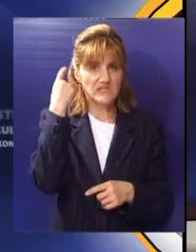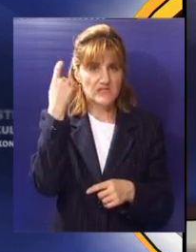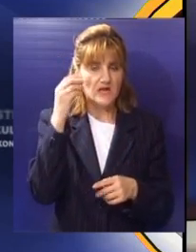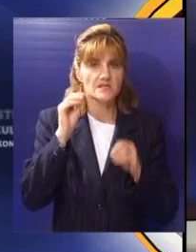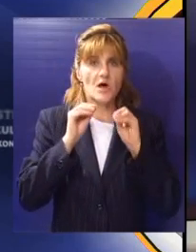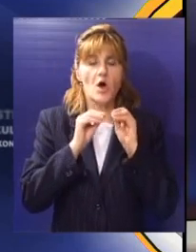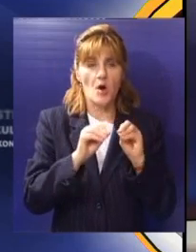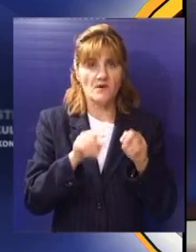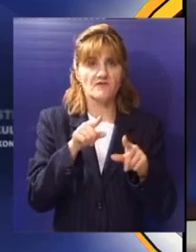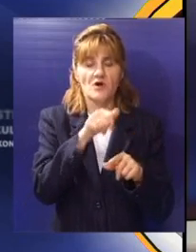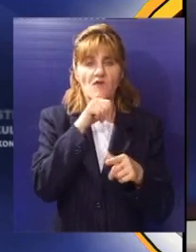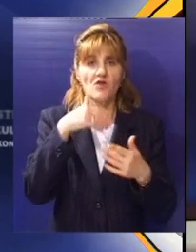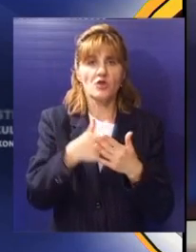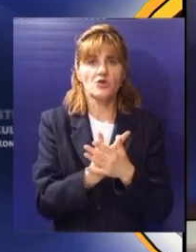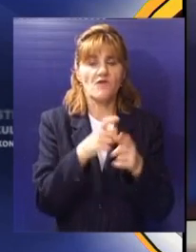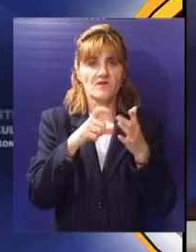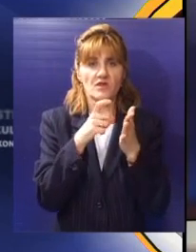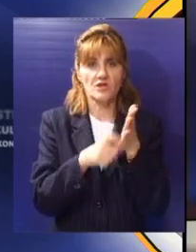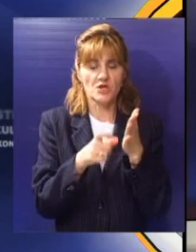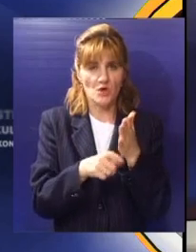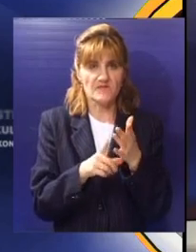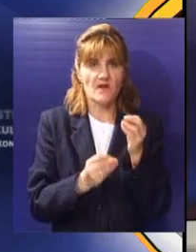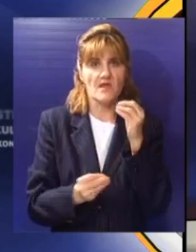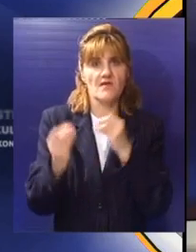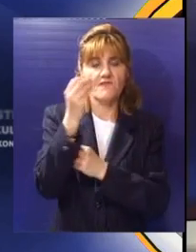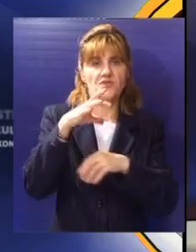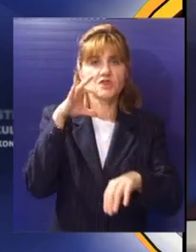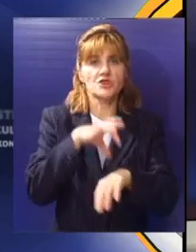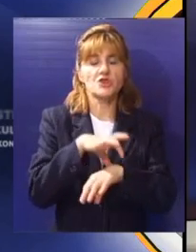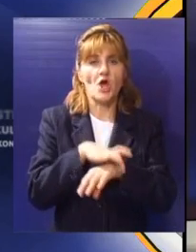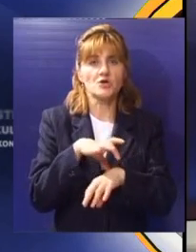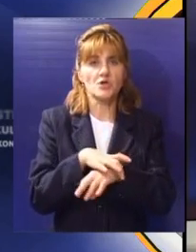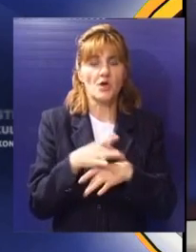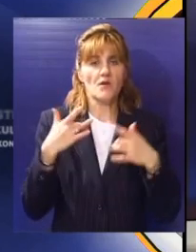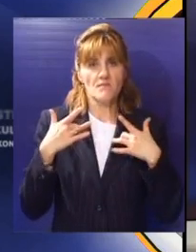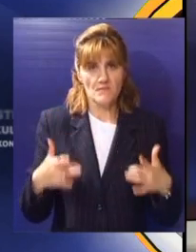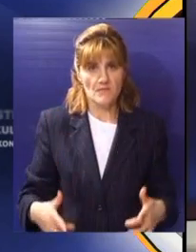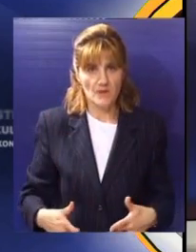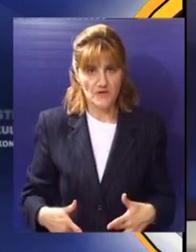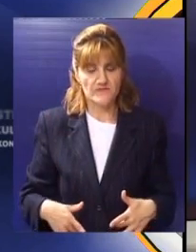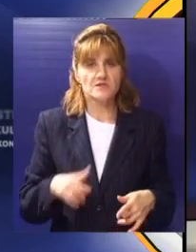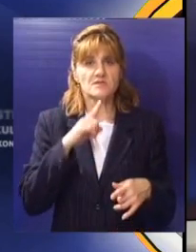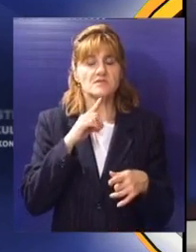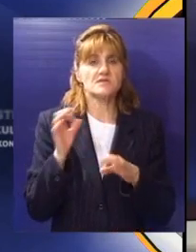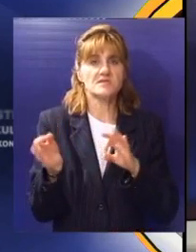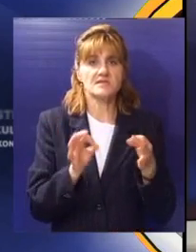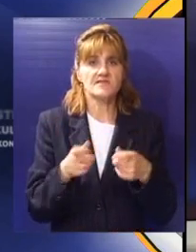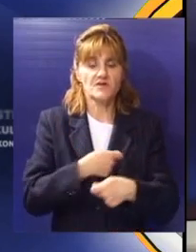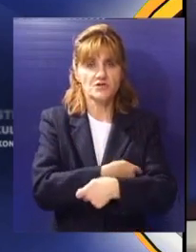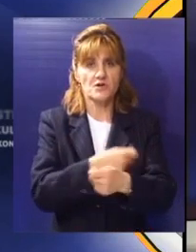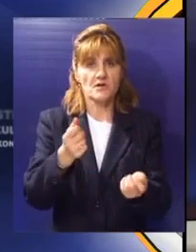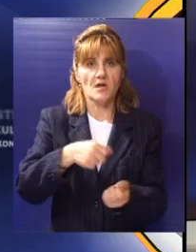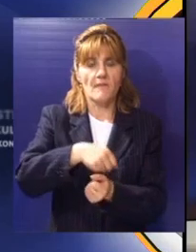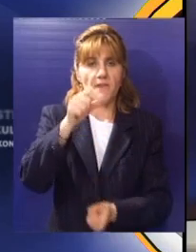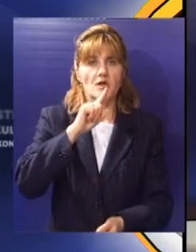obrazovanje. Akreditacija se odnosi na osnovne master i doktorske studije, a svečanost na fakultetu iskoristena je za